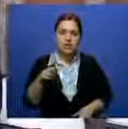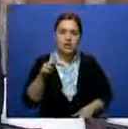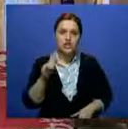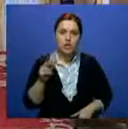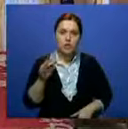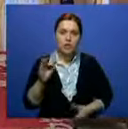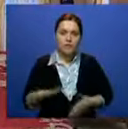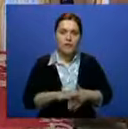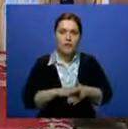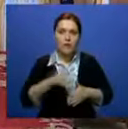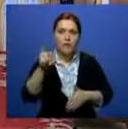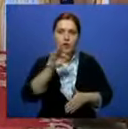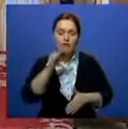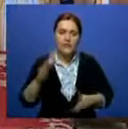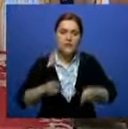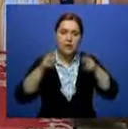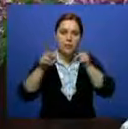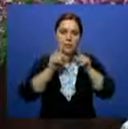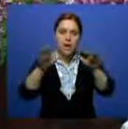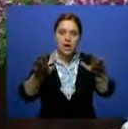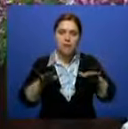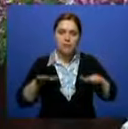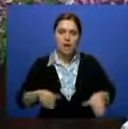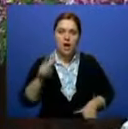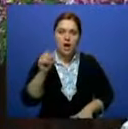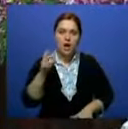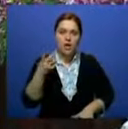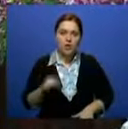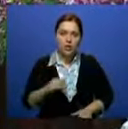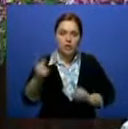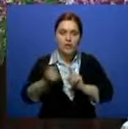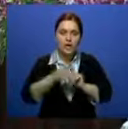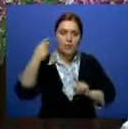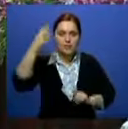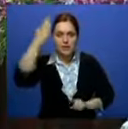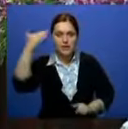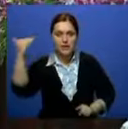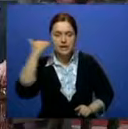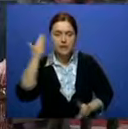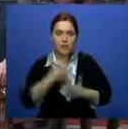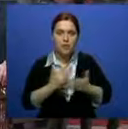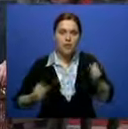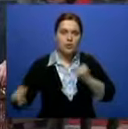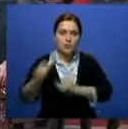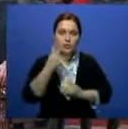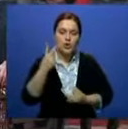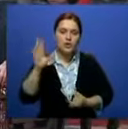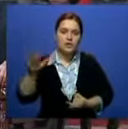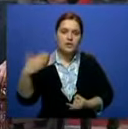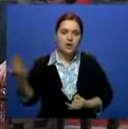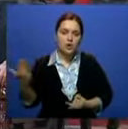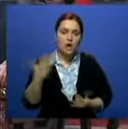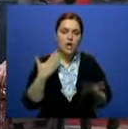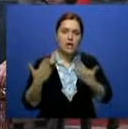первого официального визита парламентской делегации в Ханой. На встрече с президентом Вьетнама Чионг Танг Шангом речь шла и об укреплении двусторонних отношений,